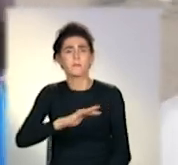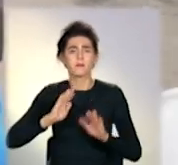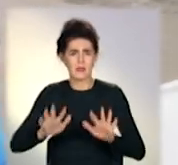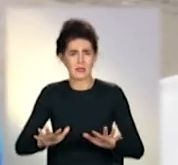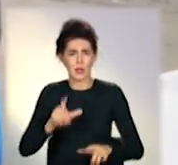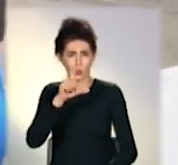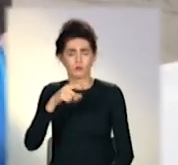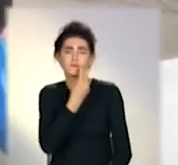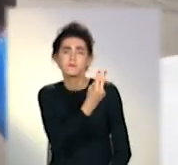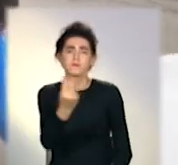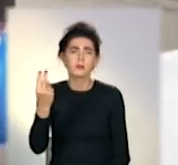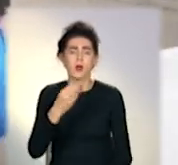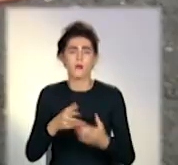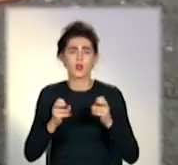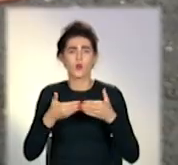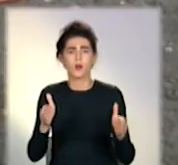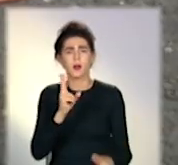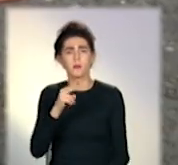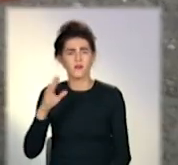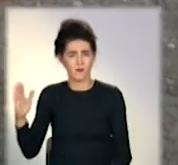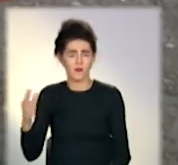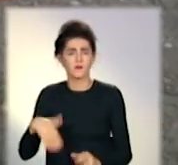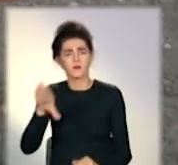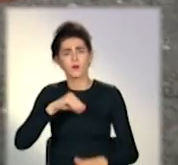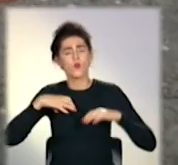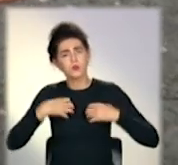відкриття КПВВ і тішить, і засмучує водночас.